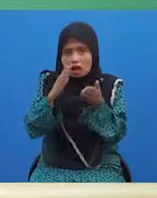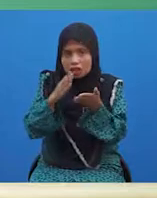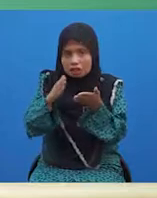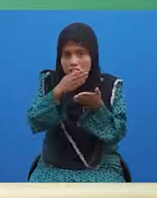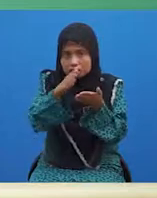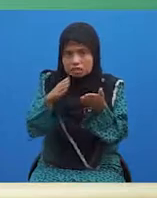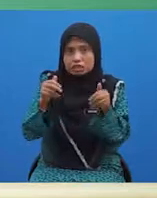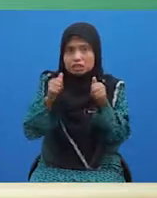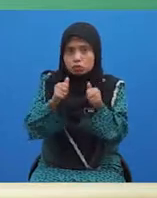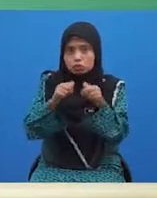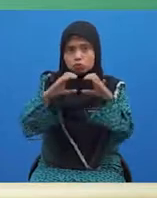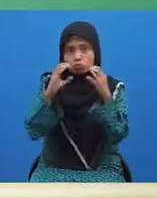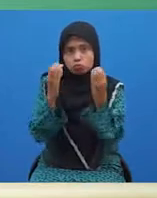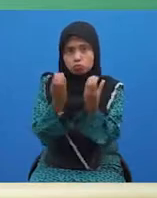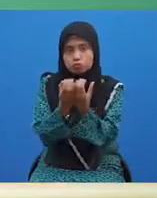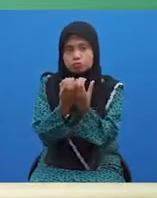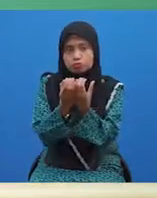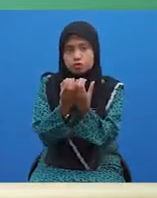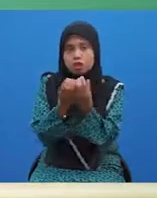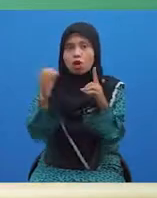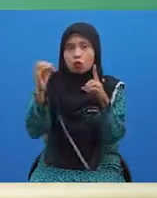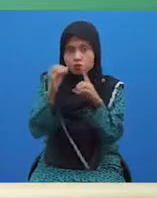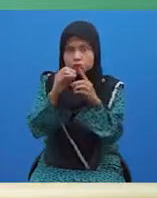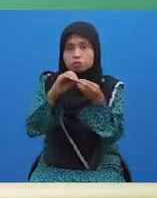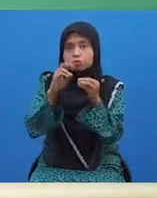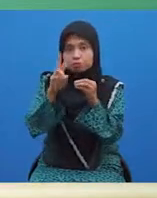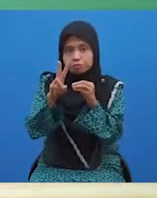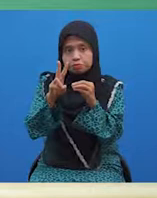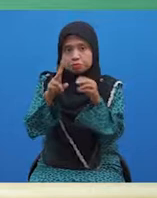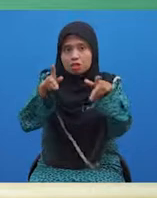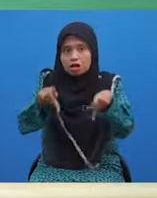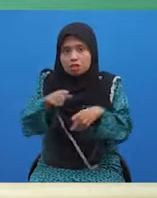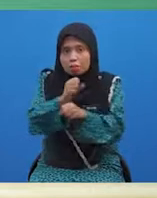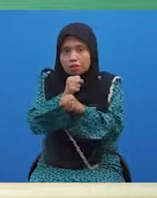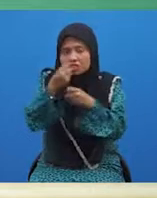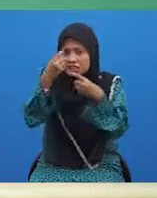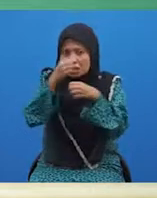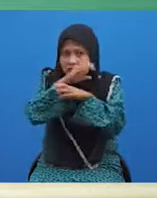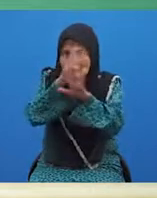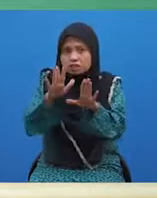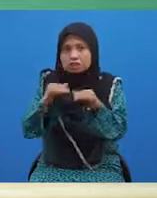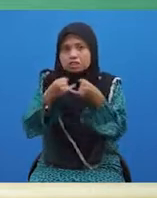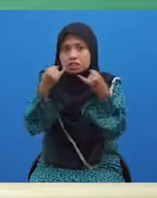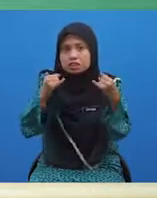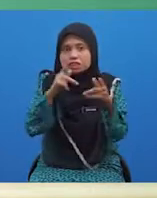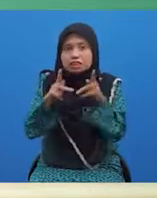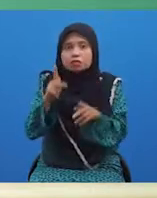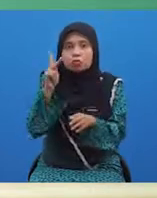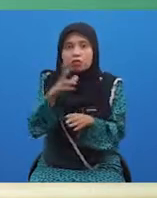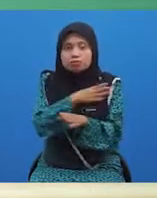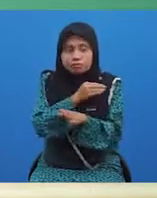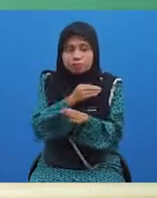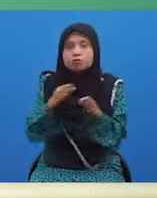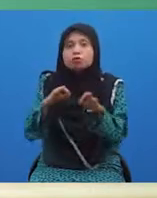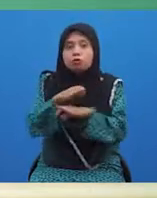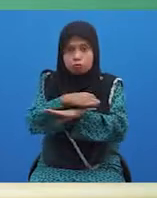mengikut golongan. Objektif kedua, pelajar dapat menjelaskan bentuk kata penguat dan